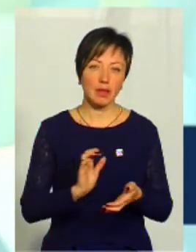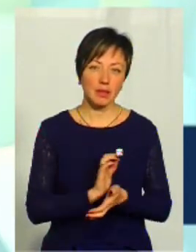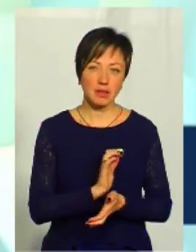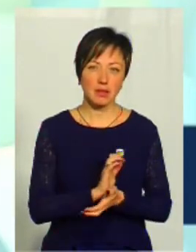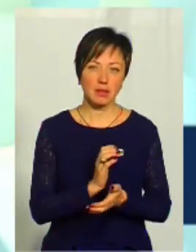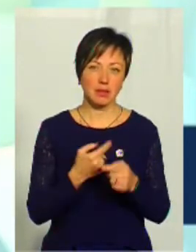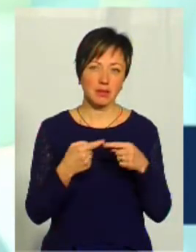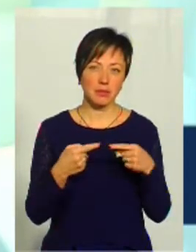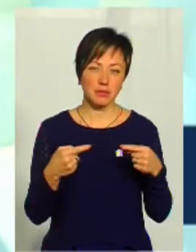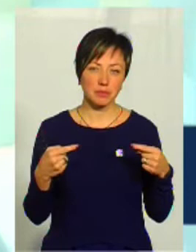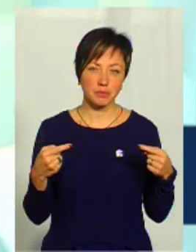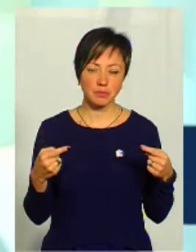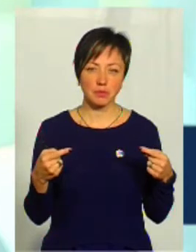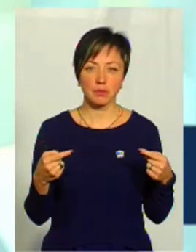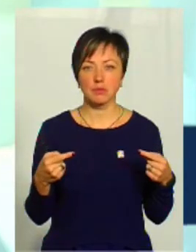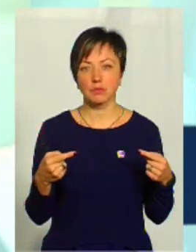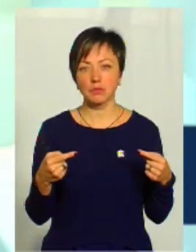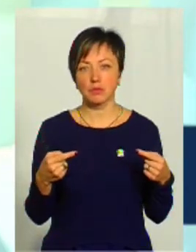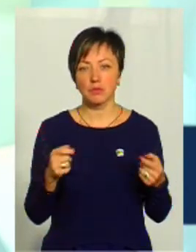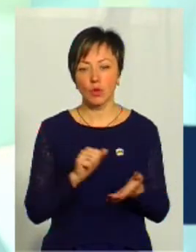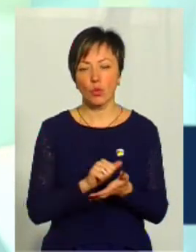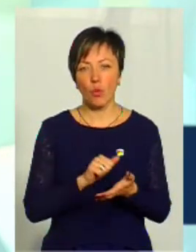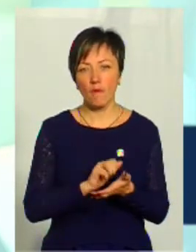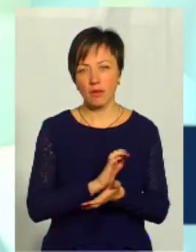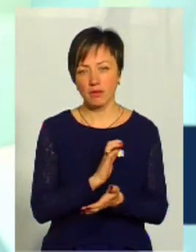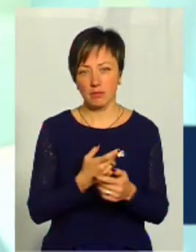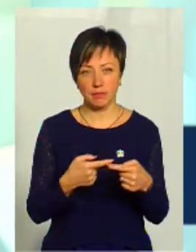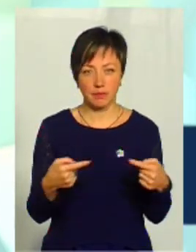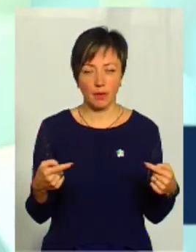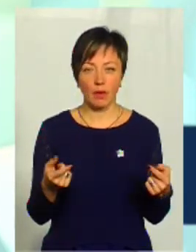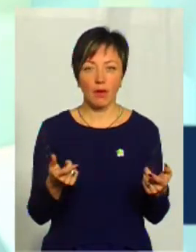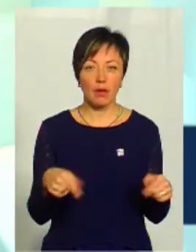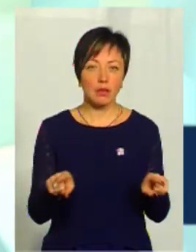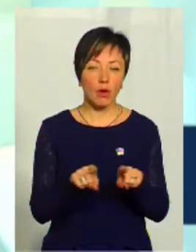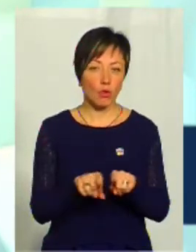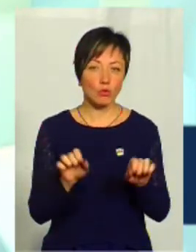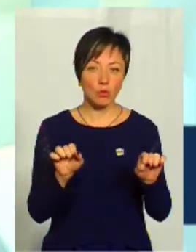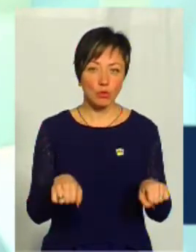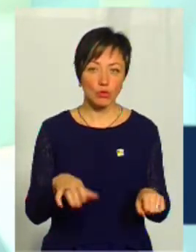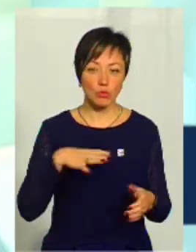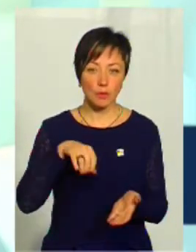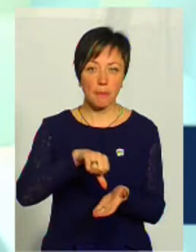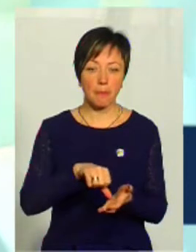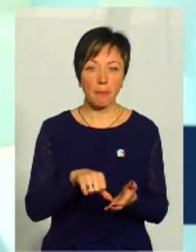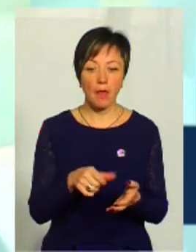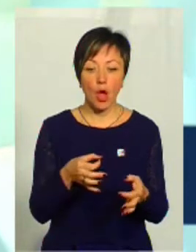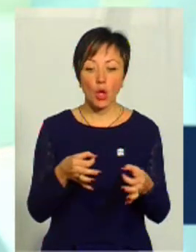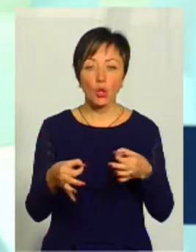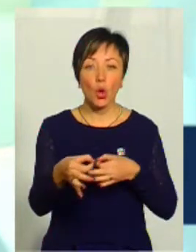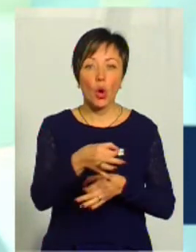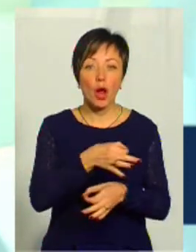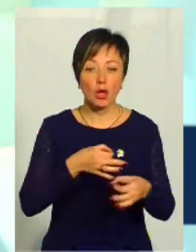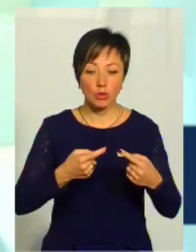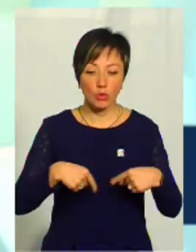газети, друковані ЗМІ. також можуть брати участь у дорадчих